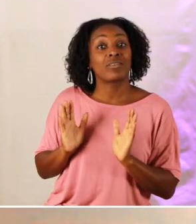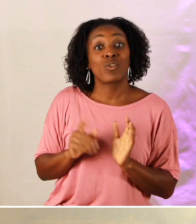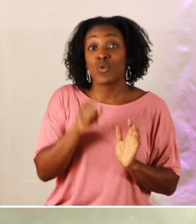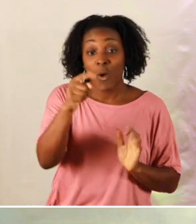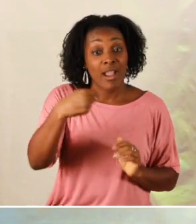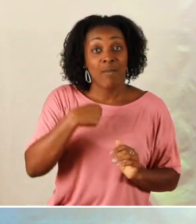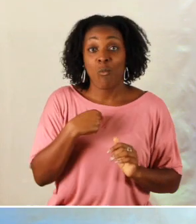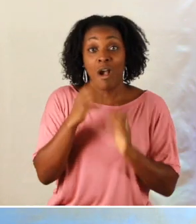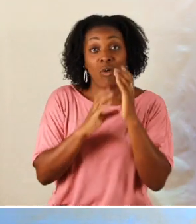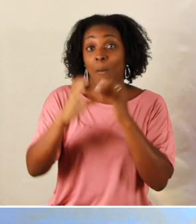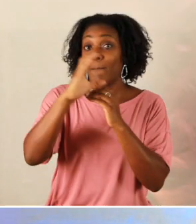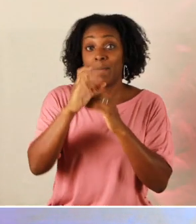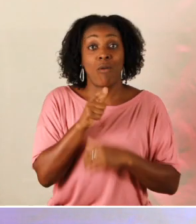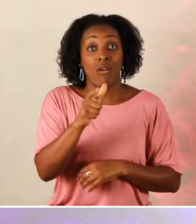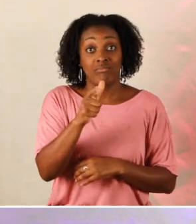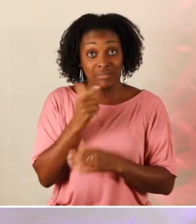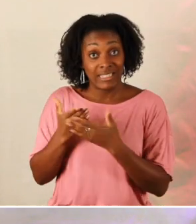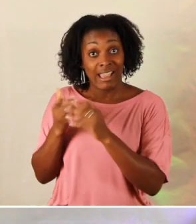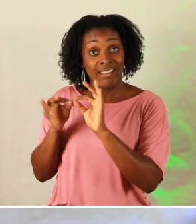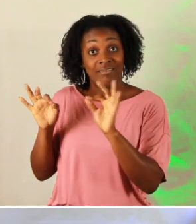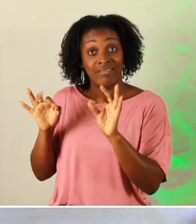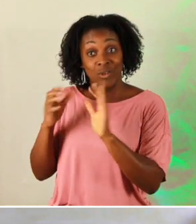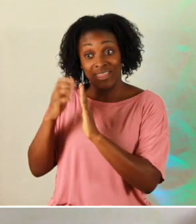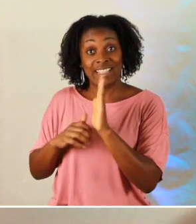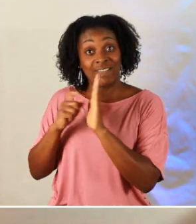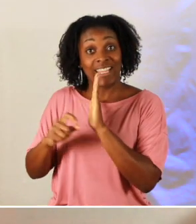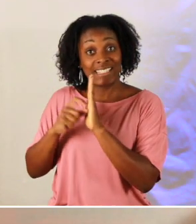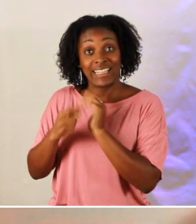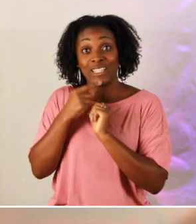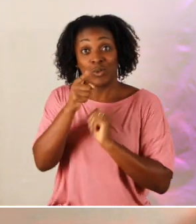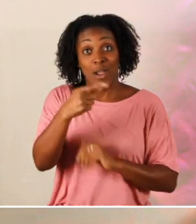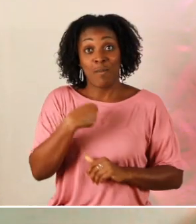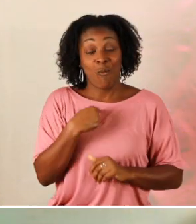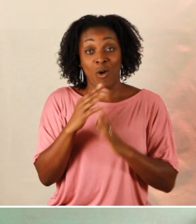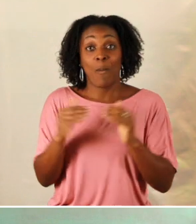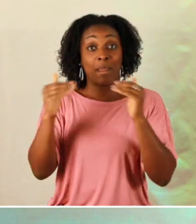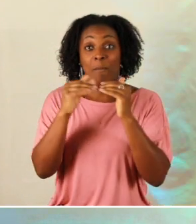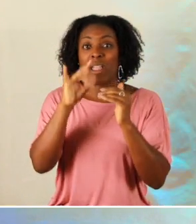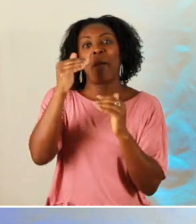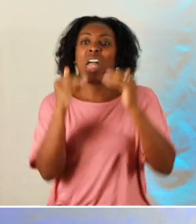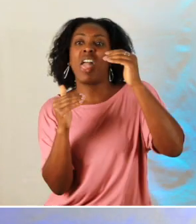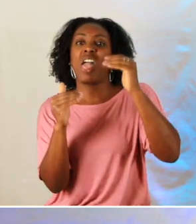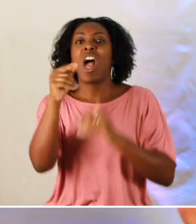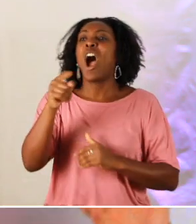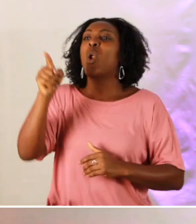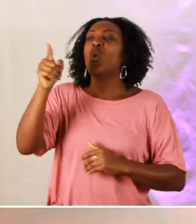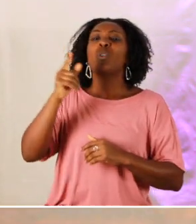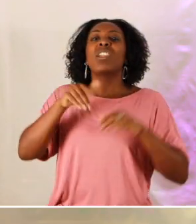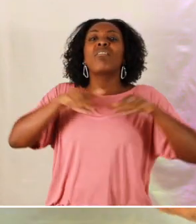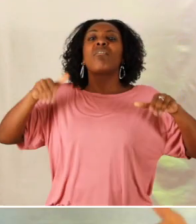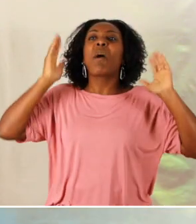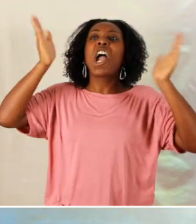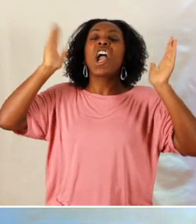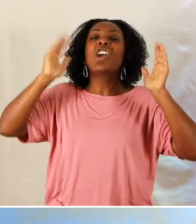travail toi comme moi on est complémentaires c'est ça qu'il est en train de dire le seigneur et qu'en fait il n pas de quelqu'un qui est supérieur à l'autre